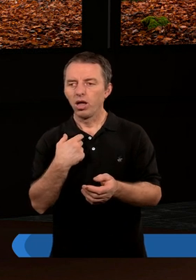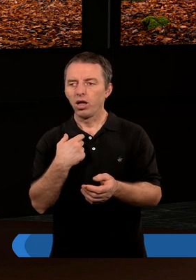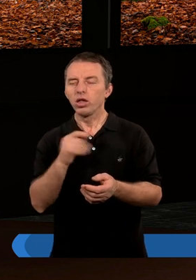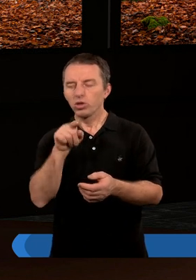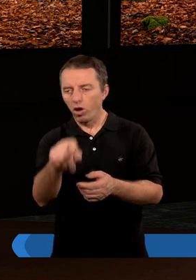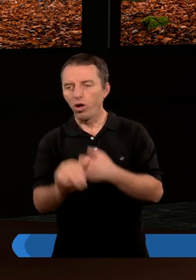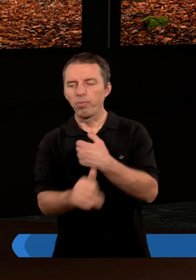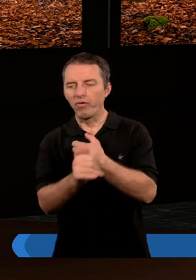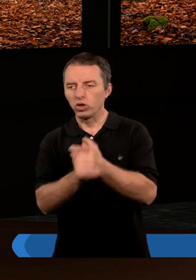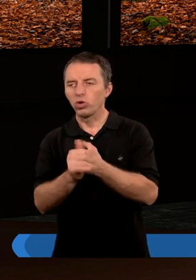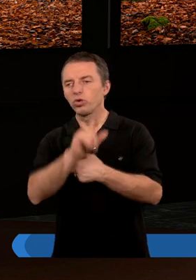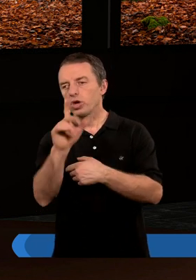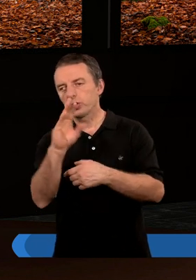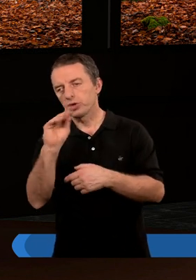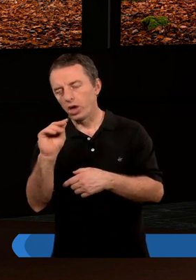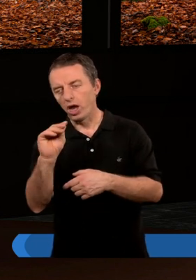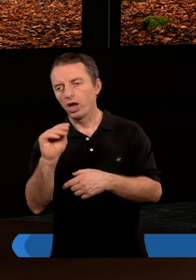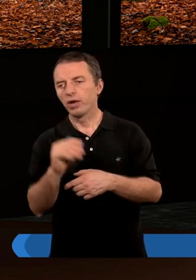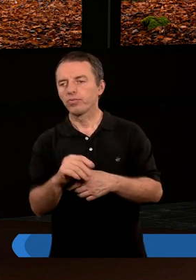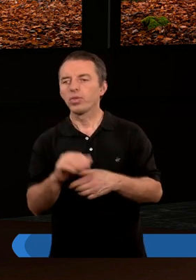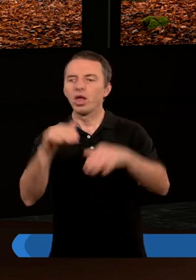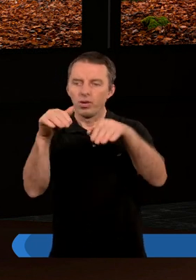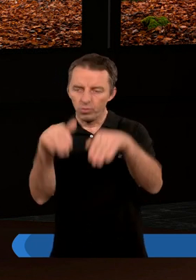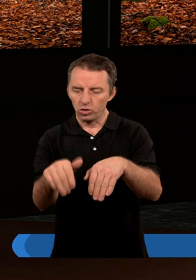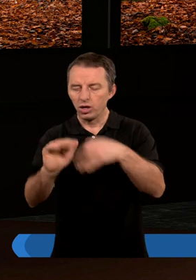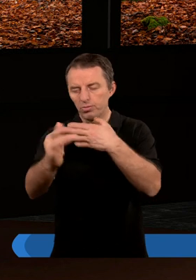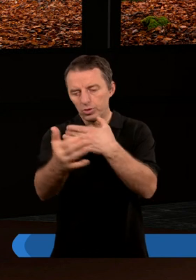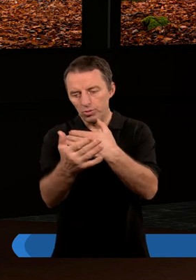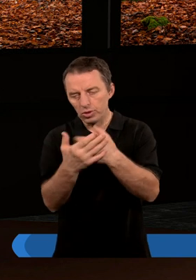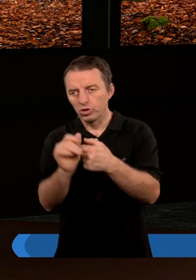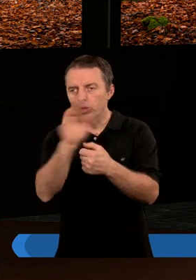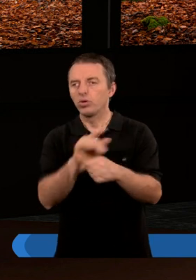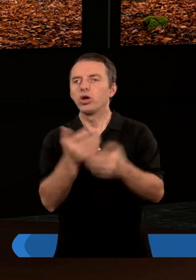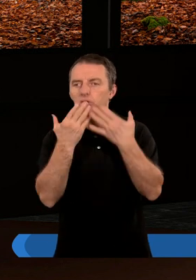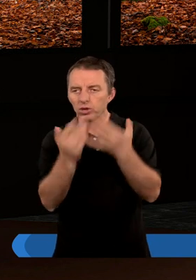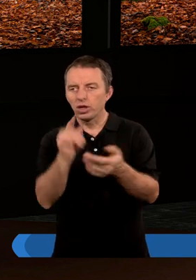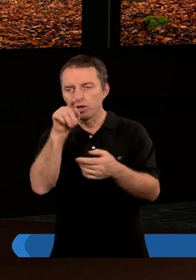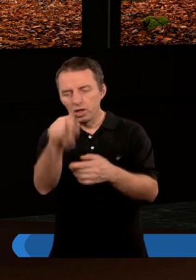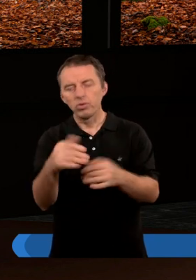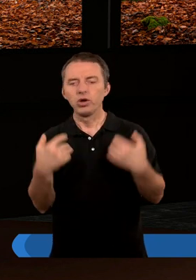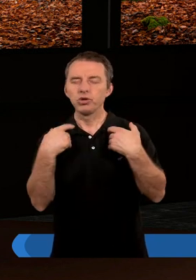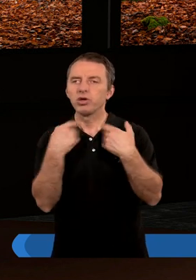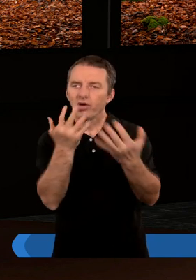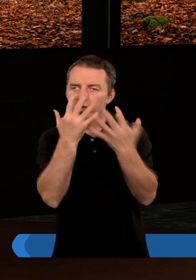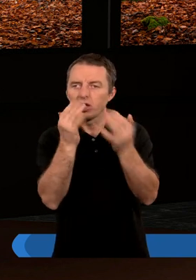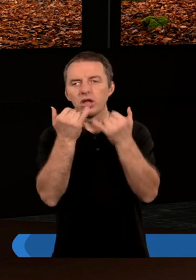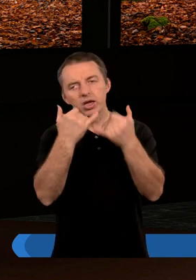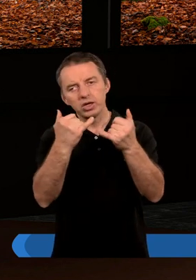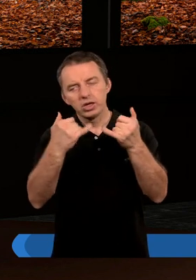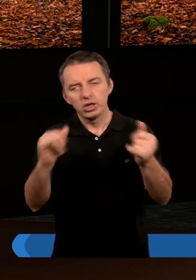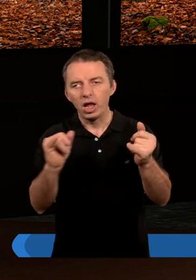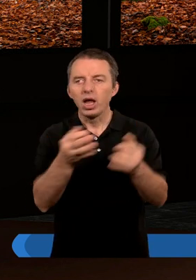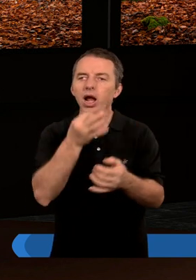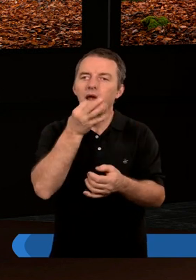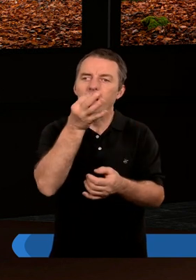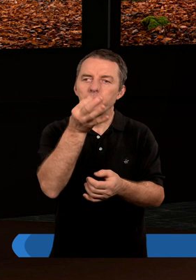to jakby powoduje, że możemy się przybliżać do Boga i dzięki temu to nasze życie wygląda zupełnie inaczej,